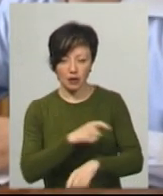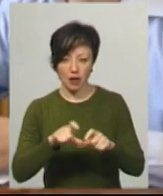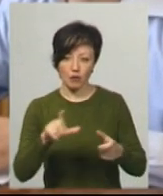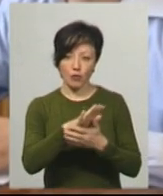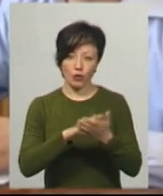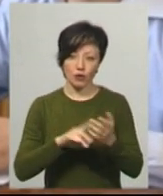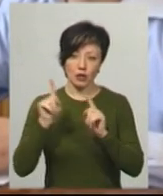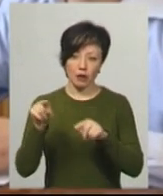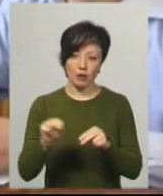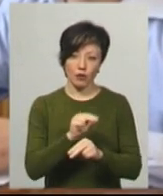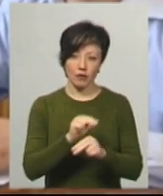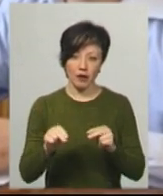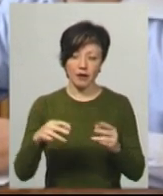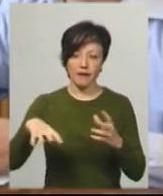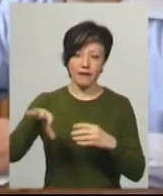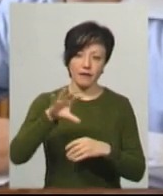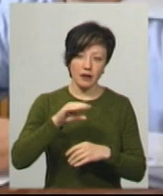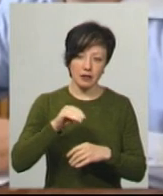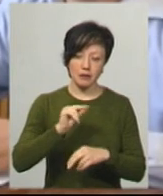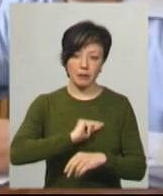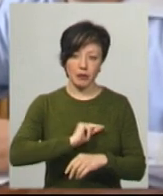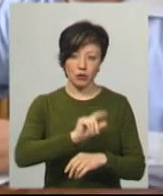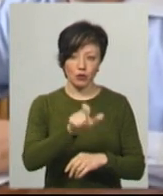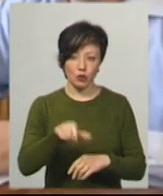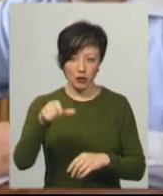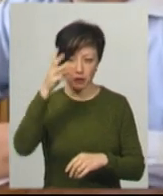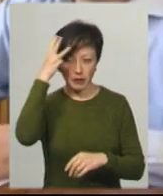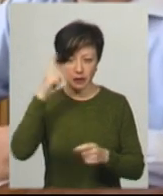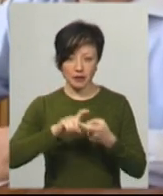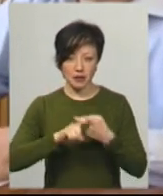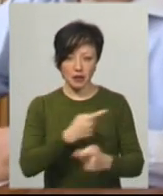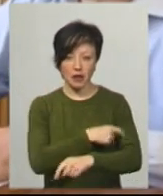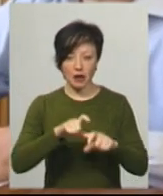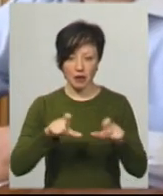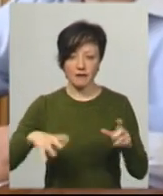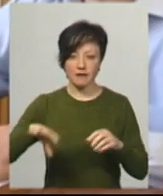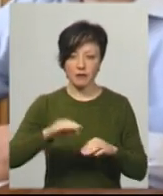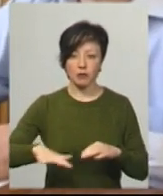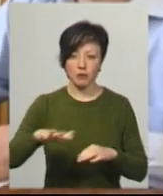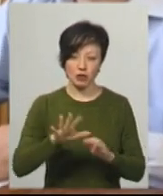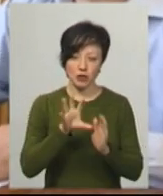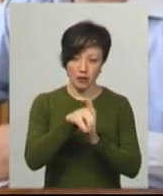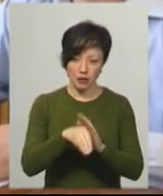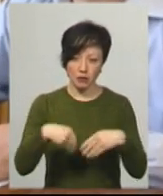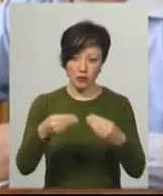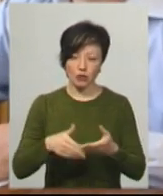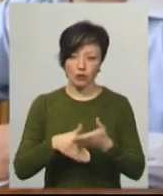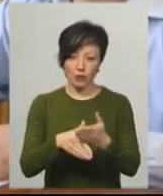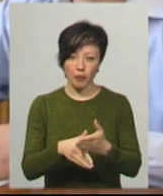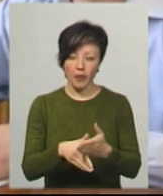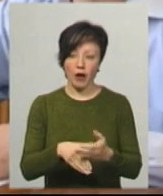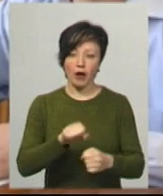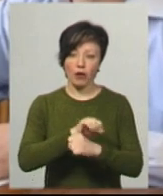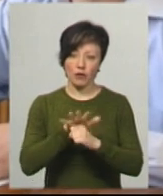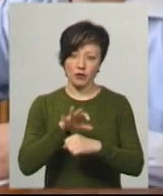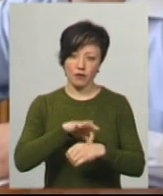продовжують там лікування. Весь персонал Хмельницької інфекційної лікарні, всі її приміщення будуть задіяні для надання допомогу коронавірусних